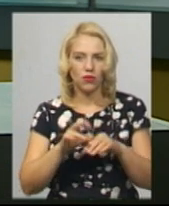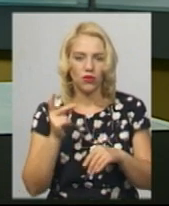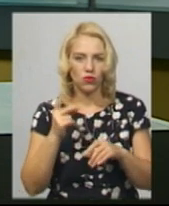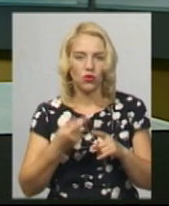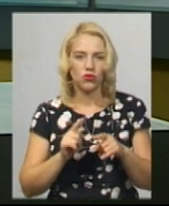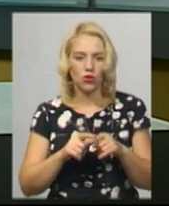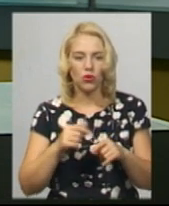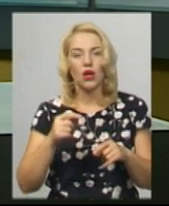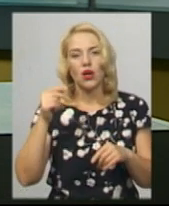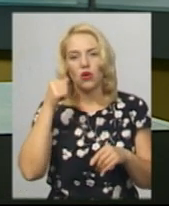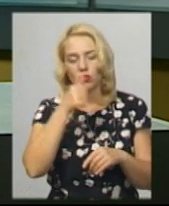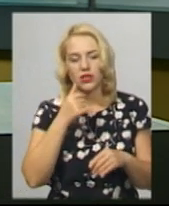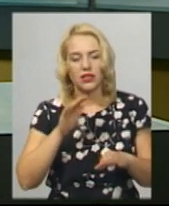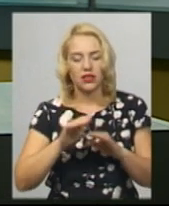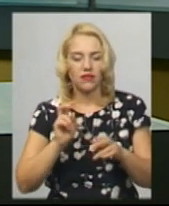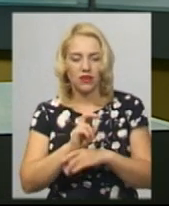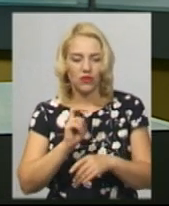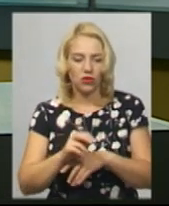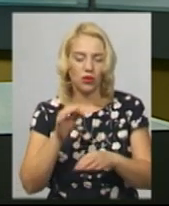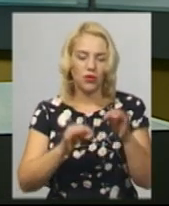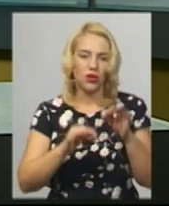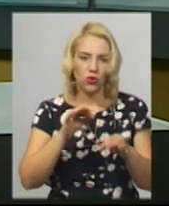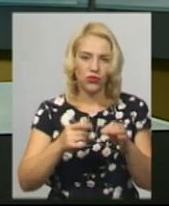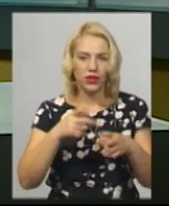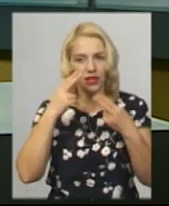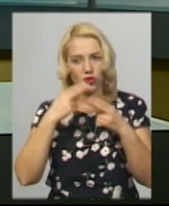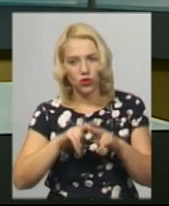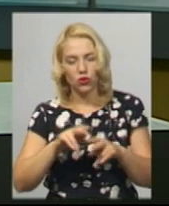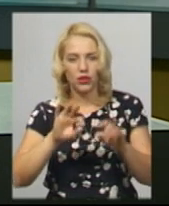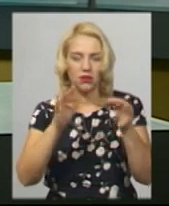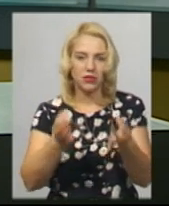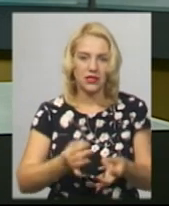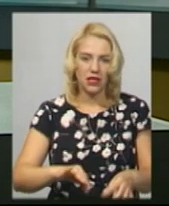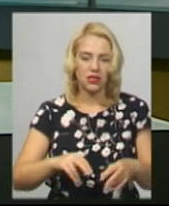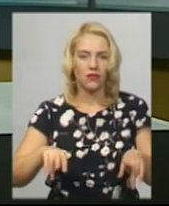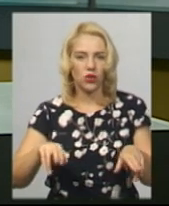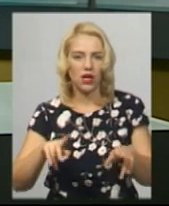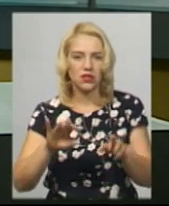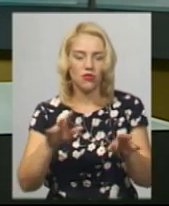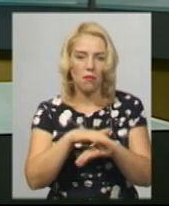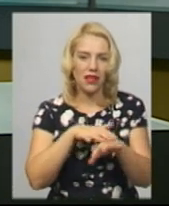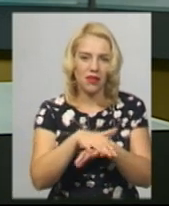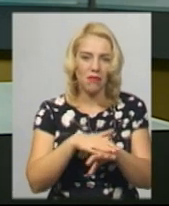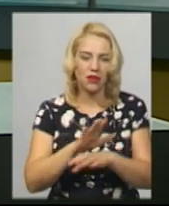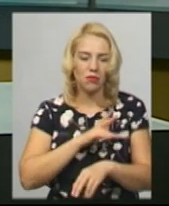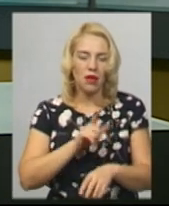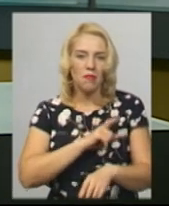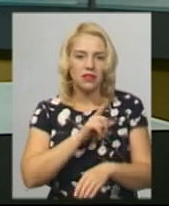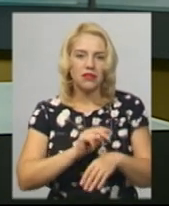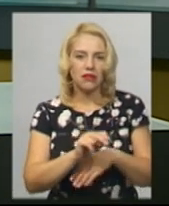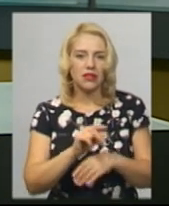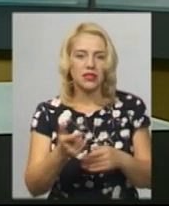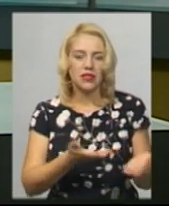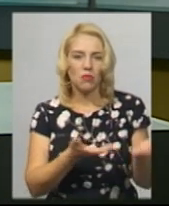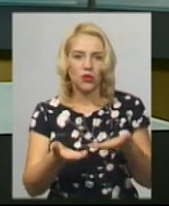уроки з природничих наук, технологій, технічної творчості, мистецтва, танцю та математики. Також відбулись майстер-класи, на які запросили